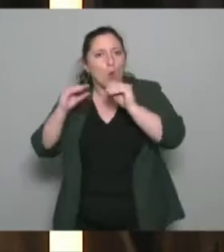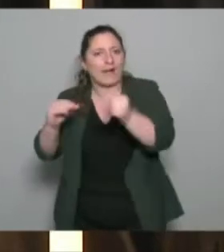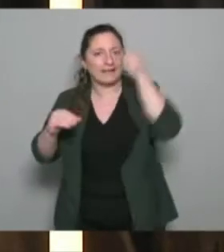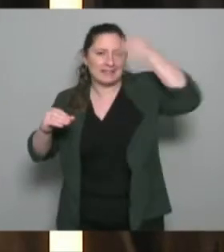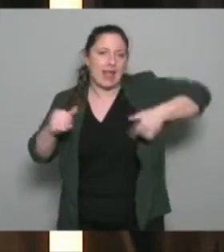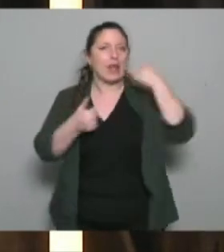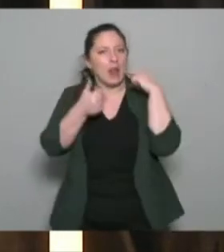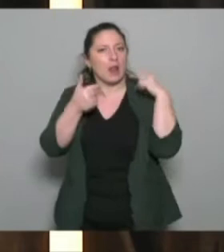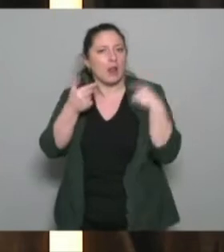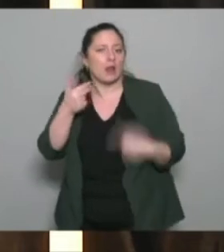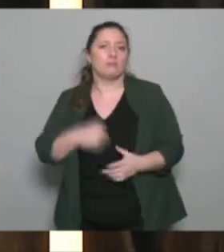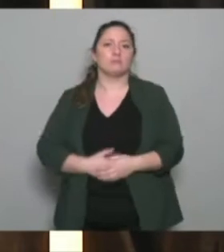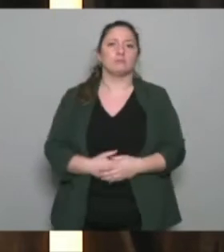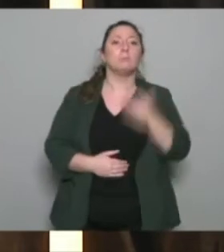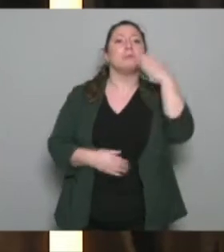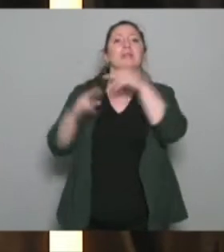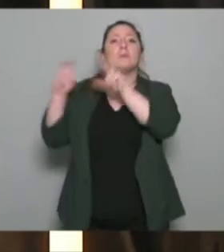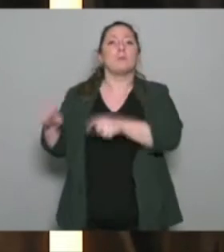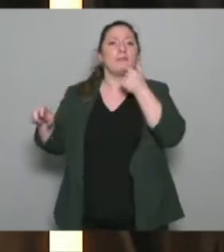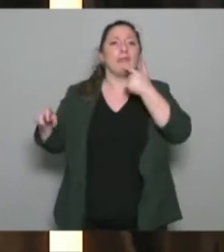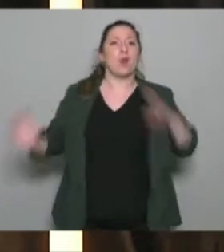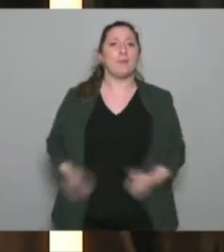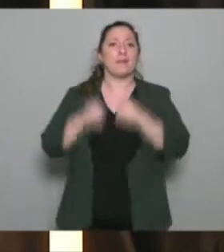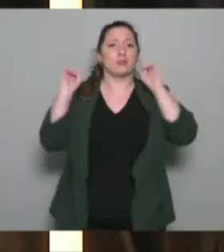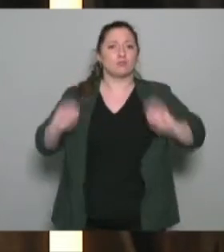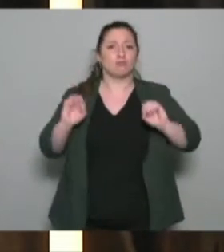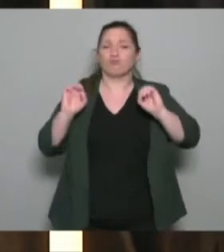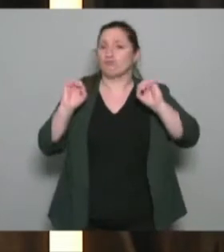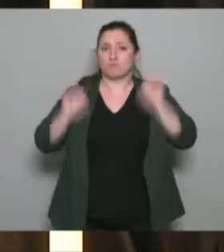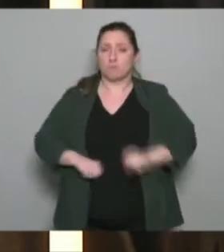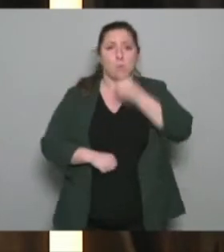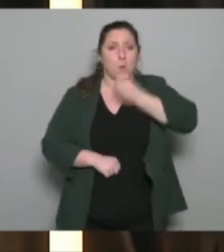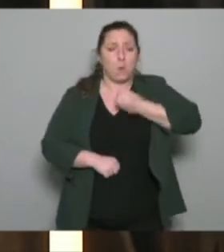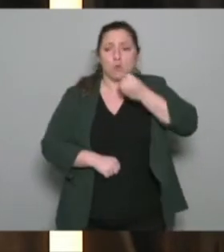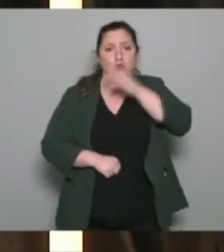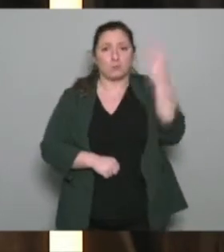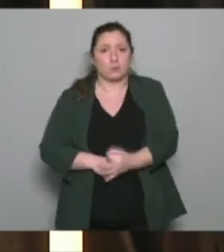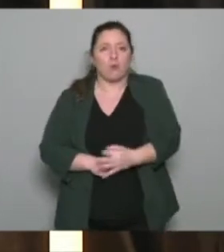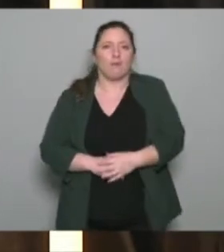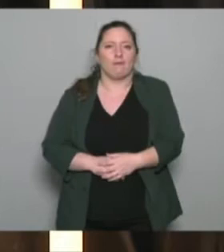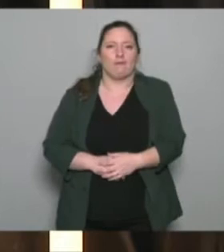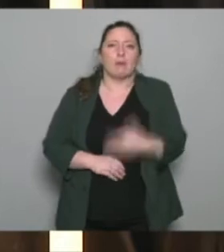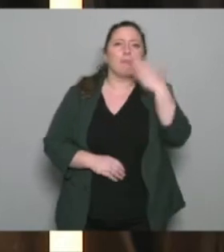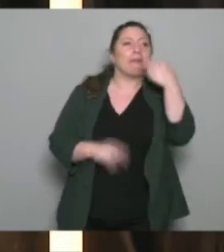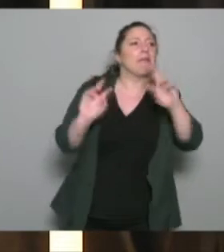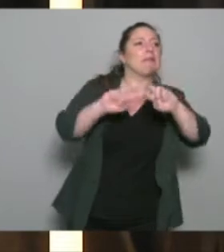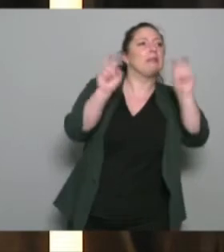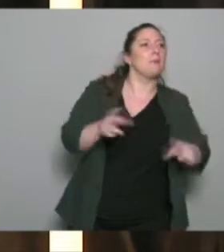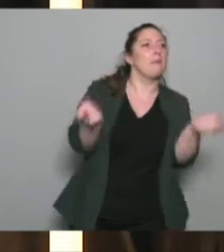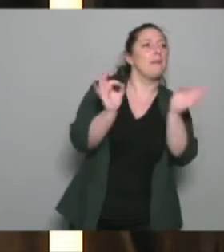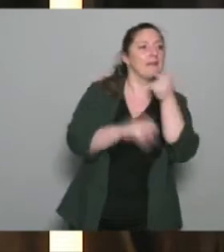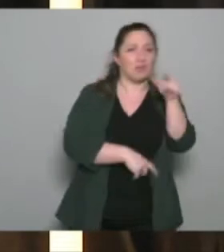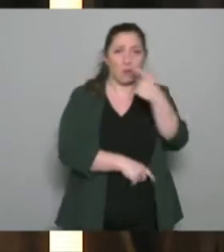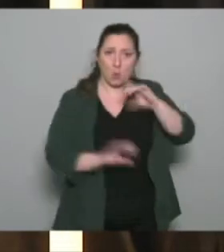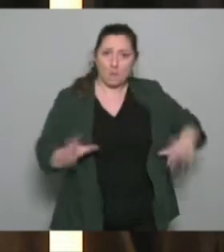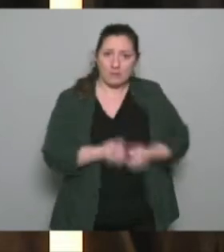compétent ? On sait bien que non, quel que soit le domaine, quel que soit le métier. Ce pas parce qu'on est qualifié qu'on est compétent. Et ce n pas parce qu'on n'est pas qualifié qu'on n pas compétent.